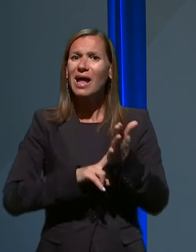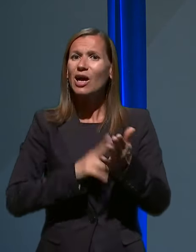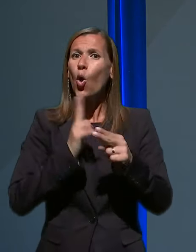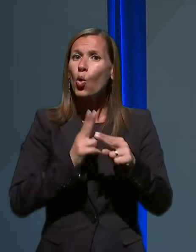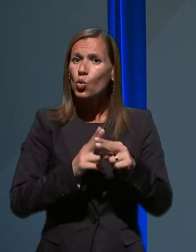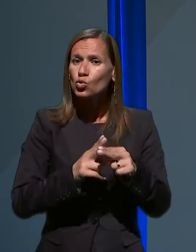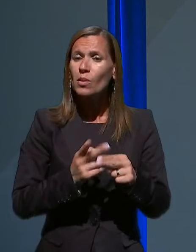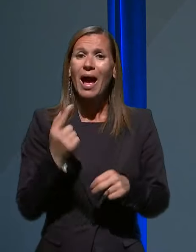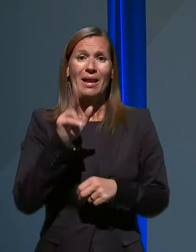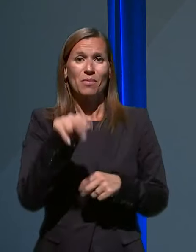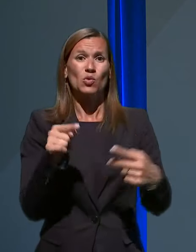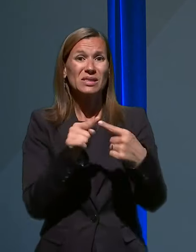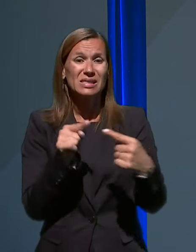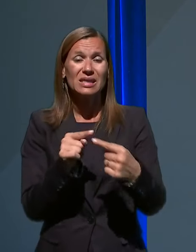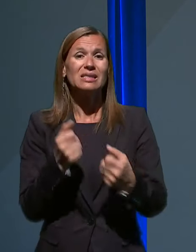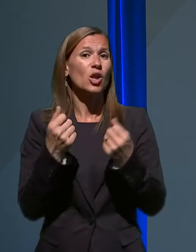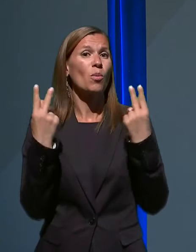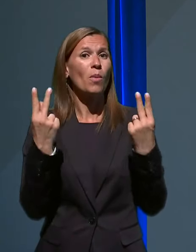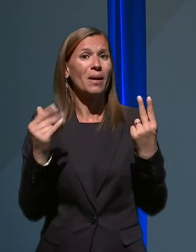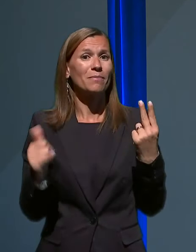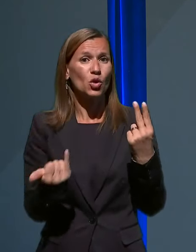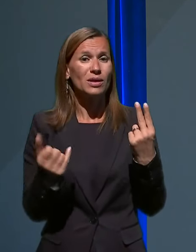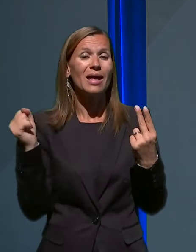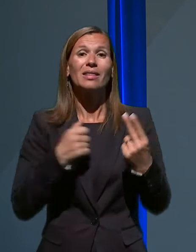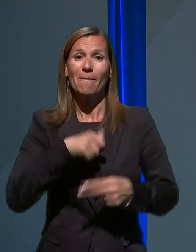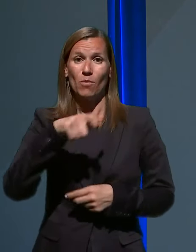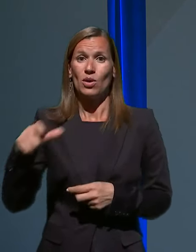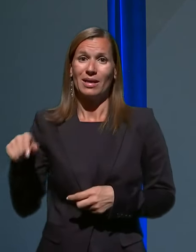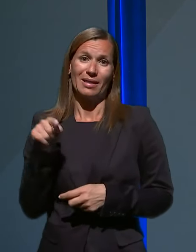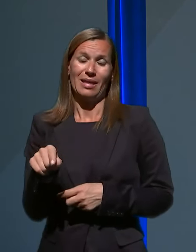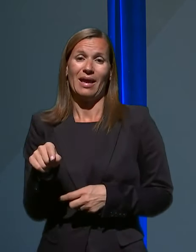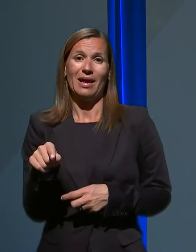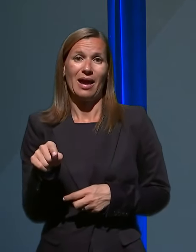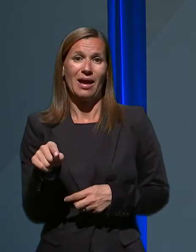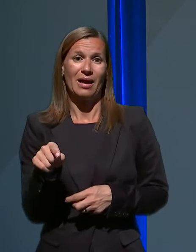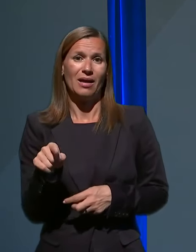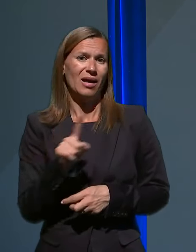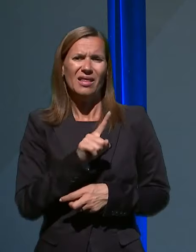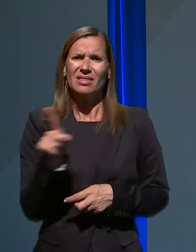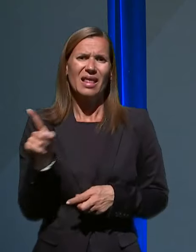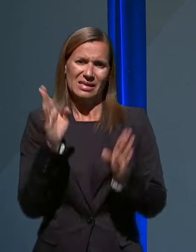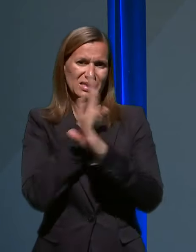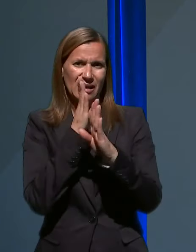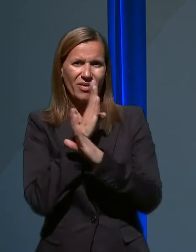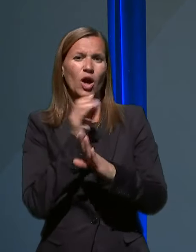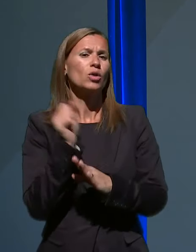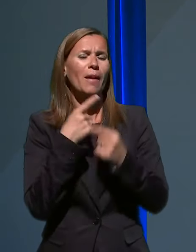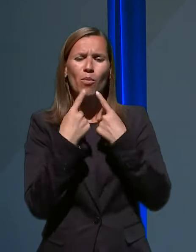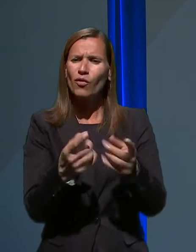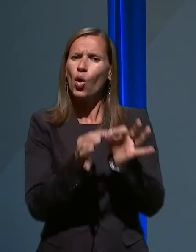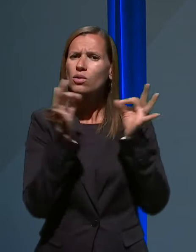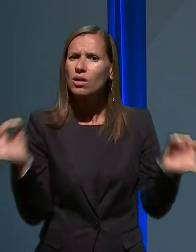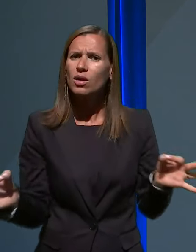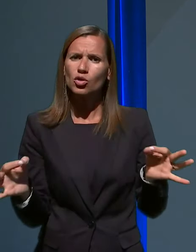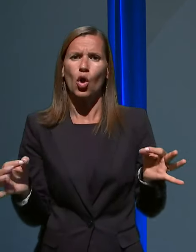stiku. Zelo pomembno je, prosim, da bovniki tega ne prikrivajo, da povejo tako, kot je.